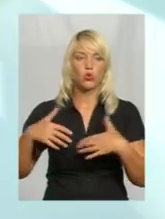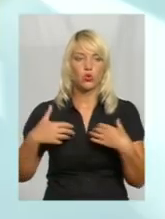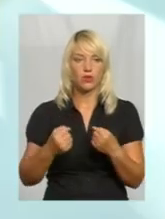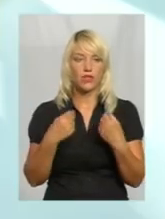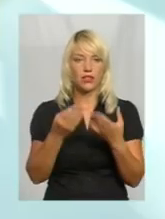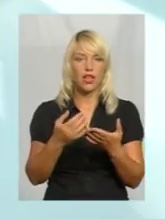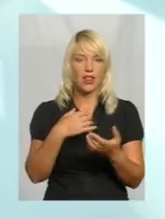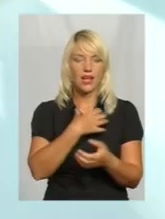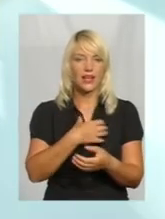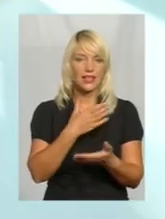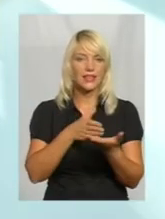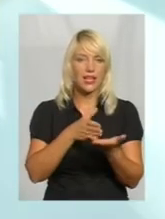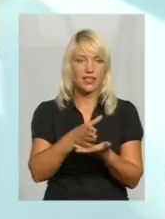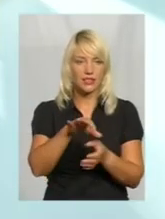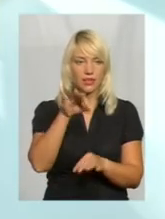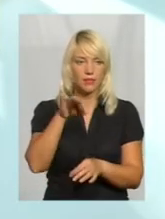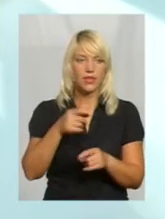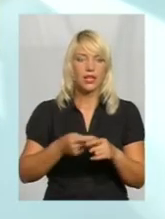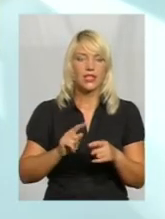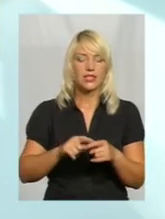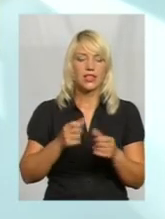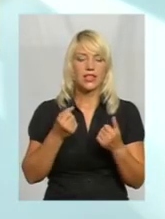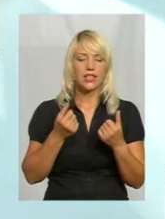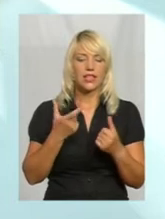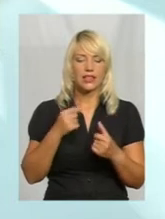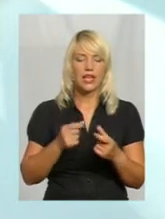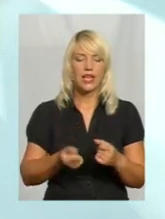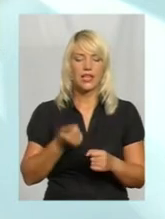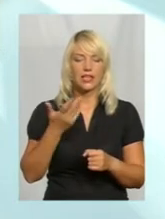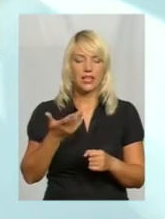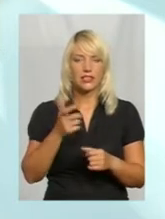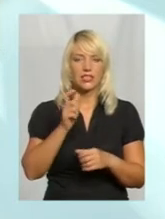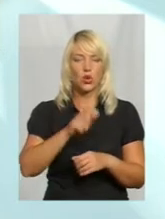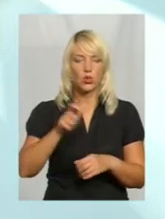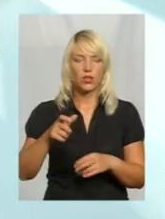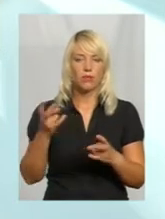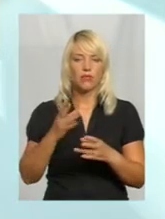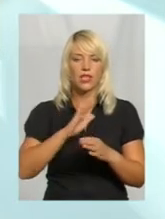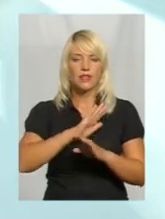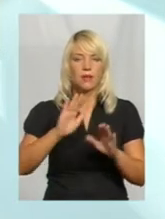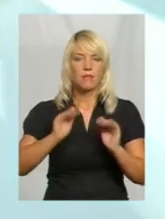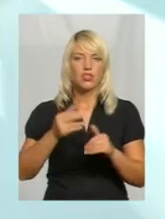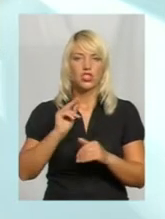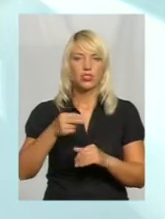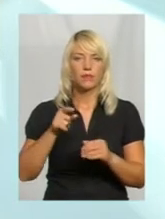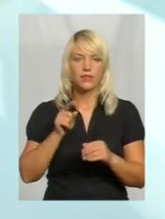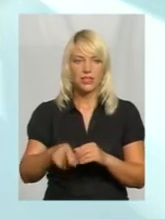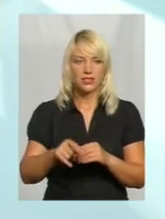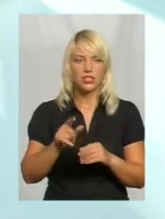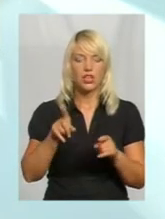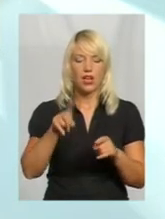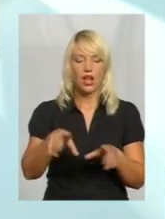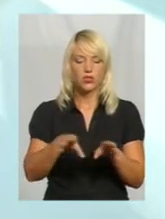критерії. Це де кількість жителів, не менше тисячу населення повинно бути. Разом з тим ми звернулися до